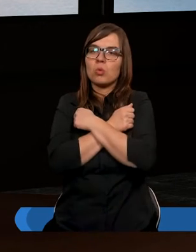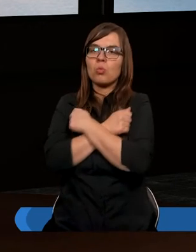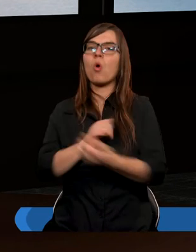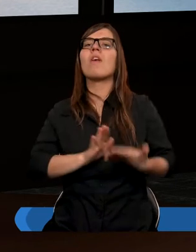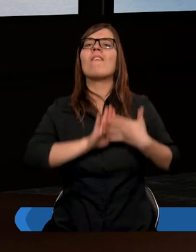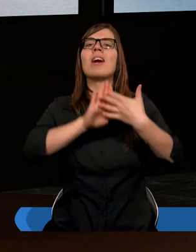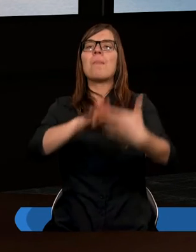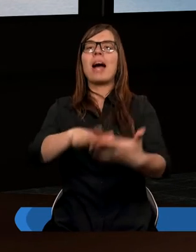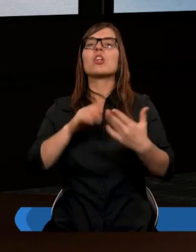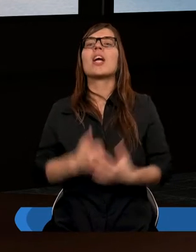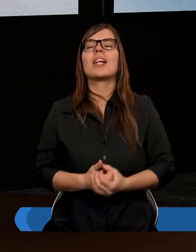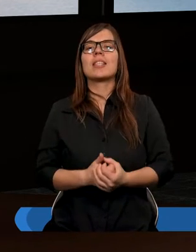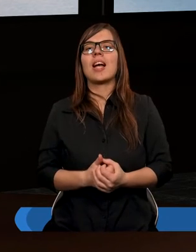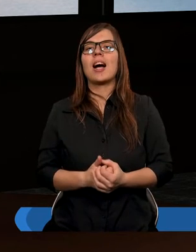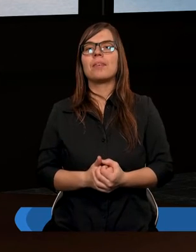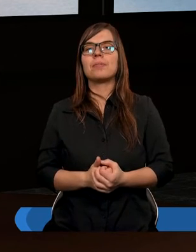wybaczenia.